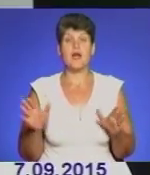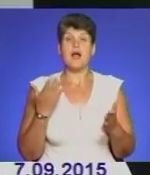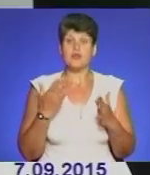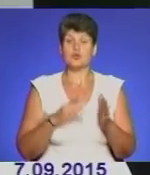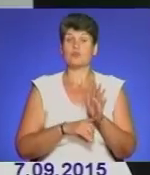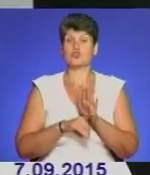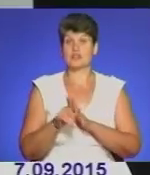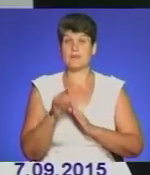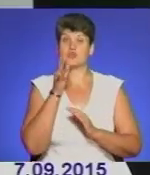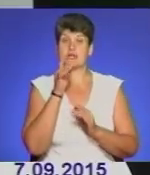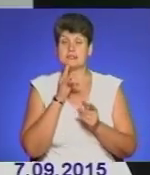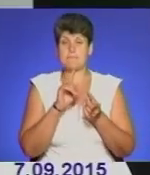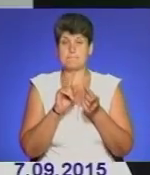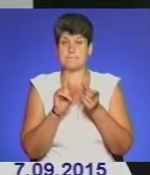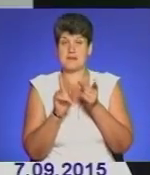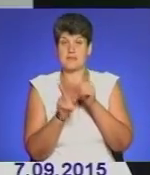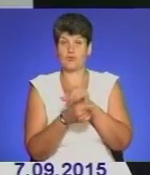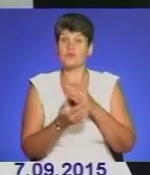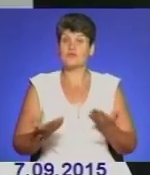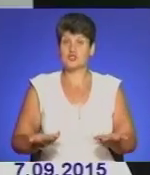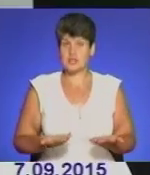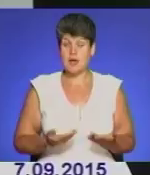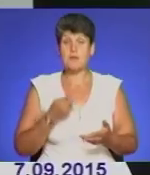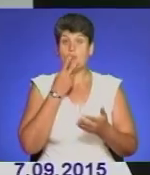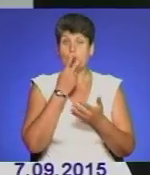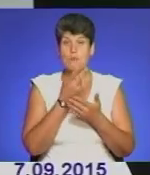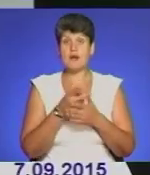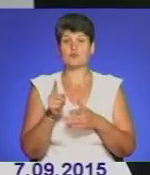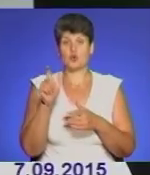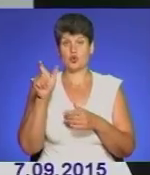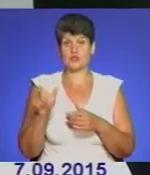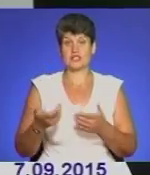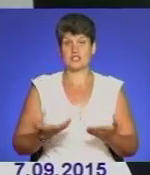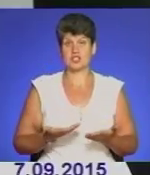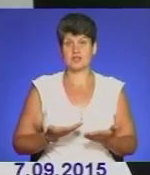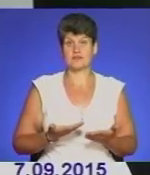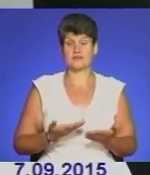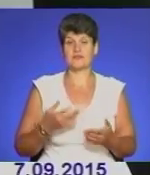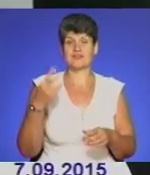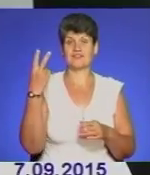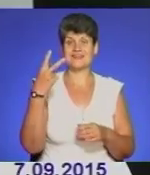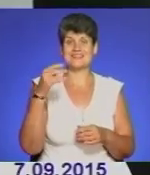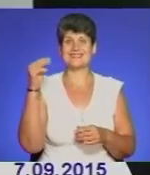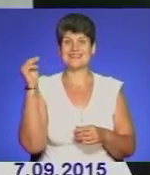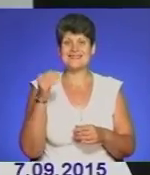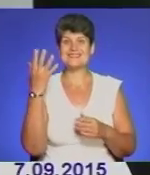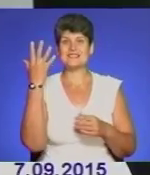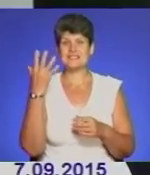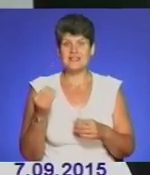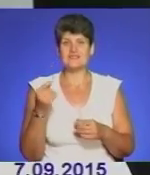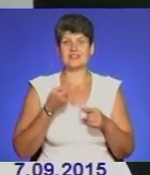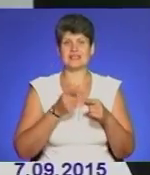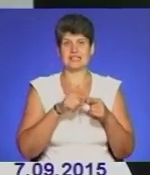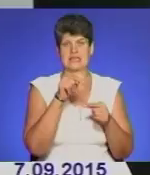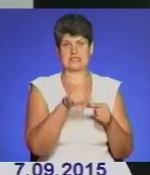почнемо час перетворювати в життя, то ми побачимо, що людина живе протягом 20 тисяч днів на цій планеті Земля.